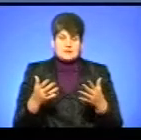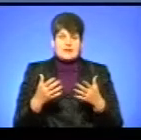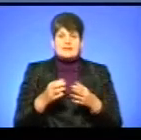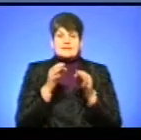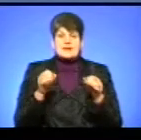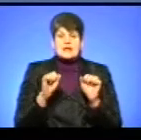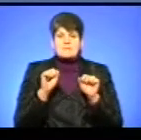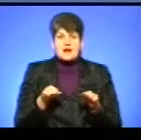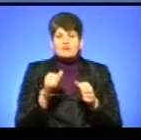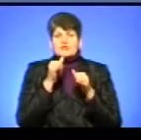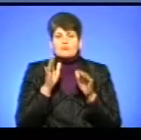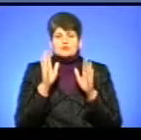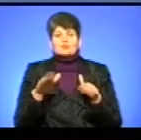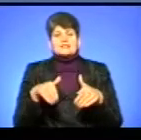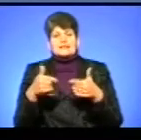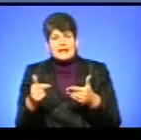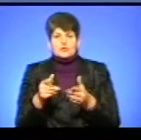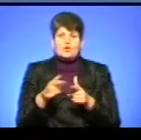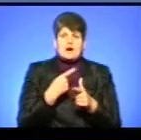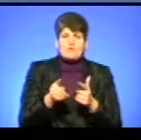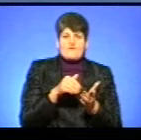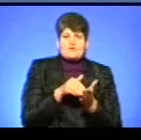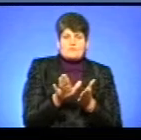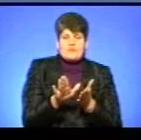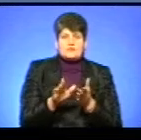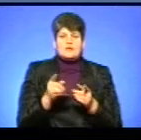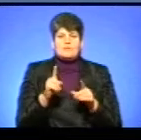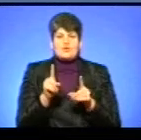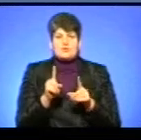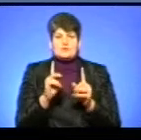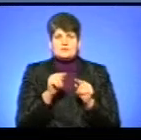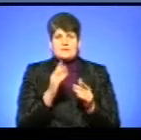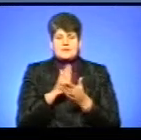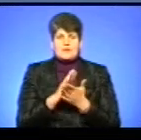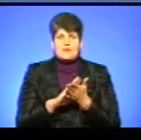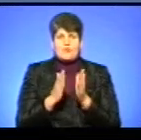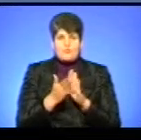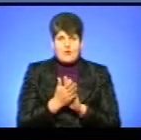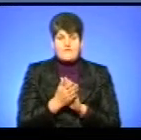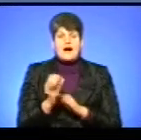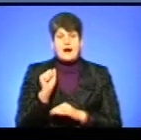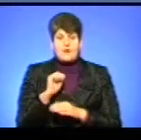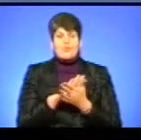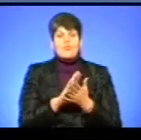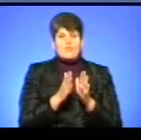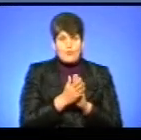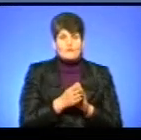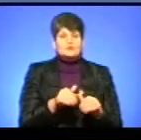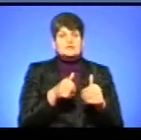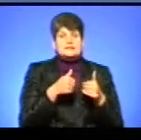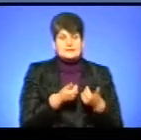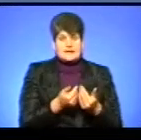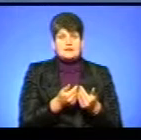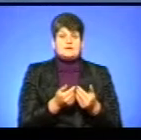бути надано чи відмовлено в його наданні за певною умовою. А саме умовою надані такого права і закріпило, відповідно, Управління освіти і науки